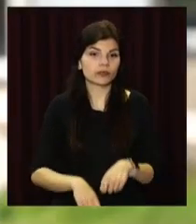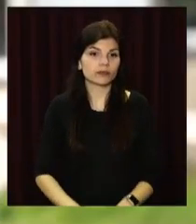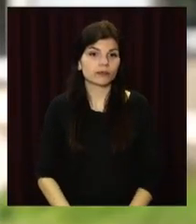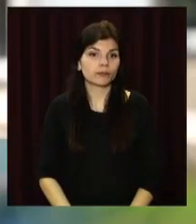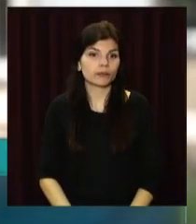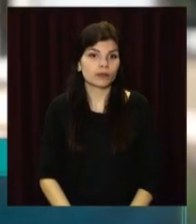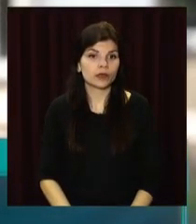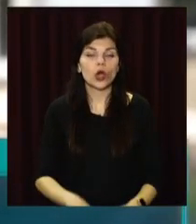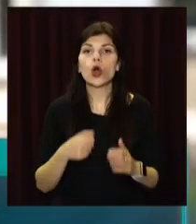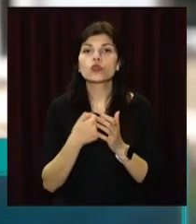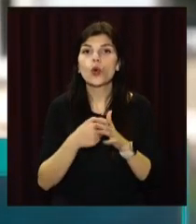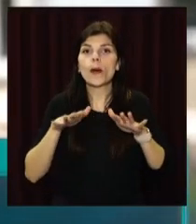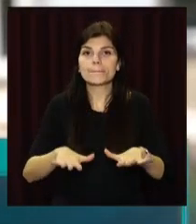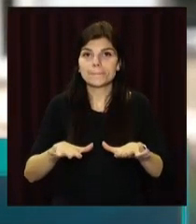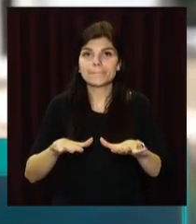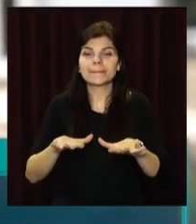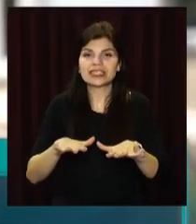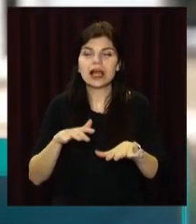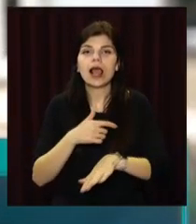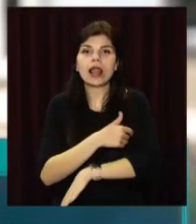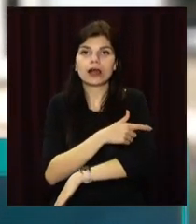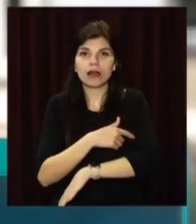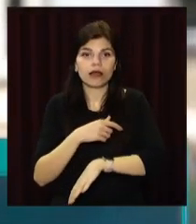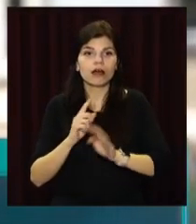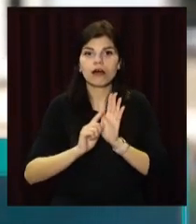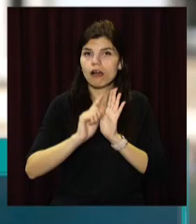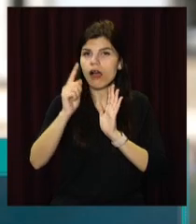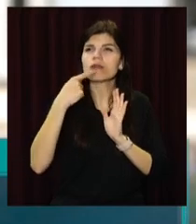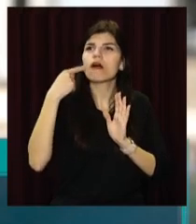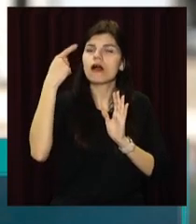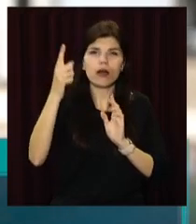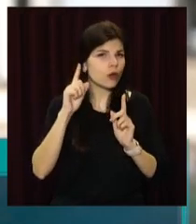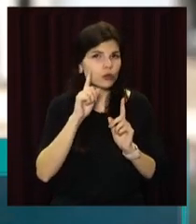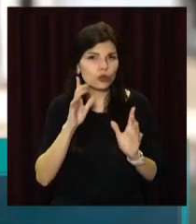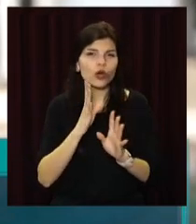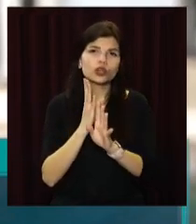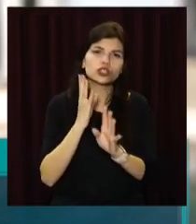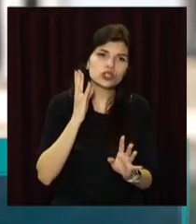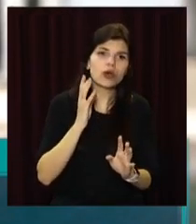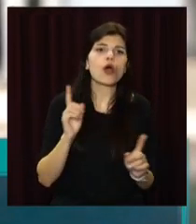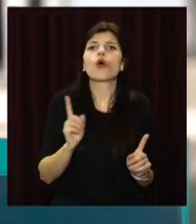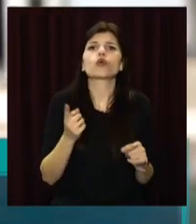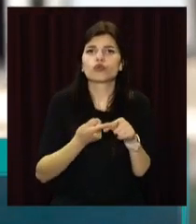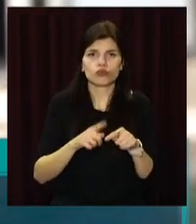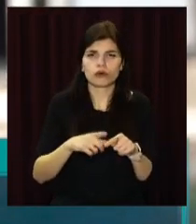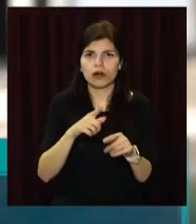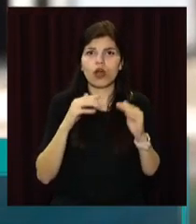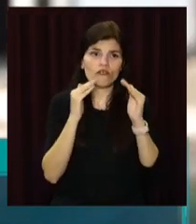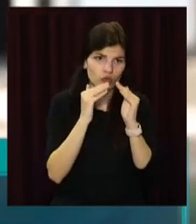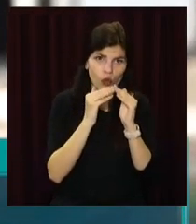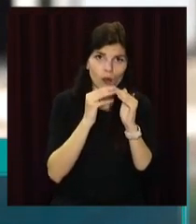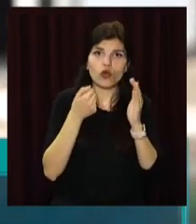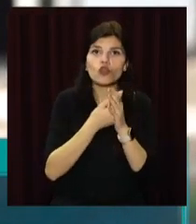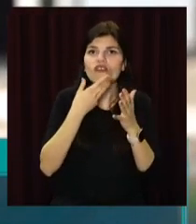До міських лікарень добиратися не завжди зручно. Черги, що таке сходити вдома